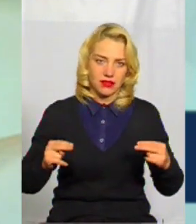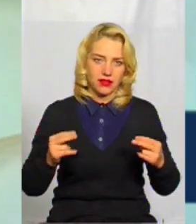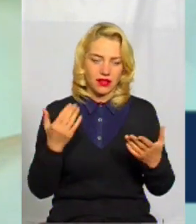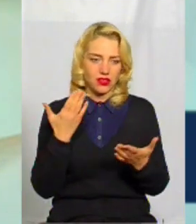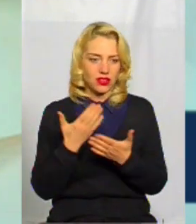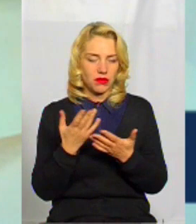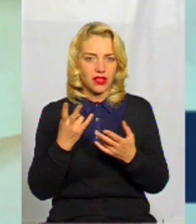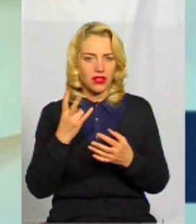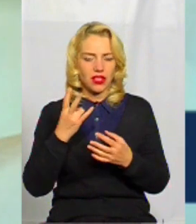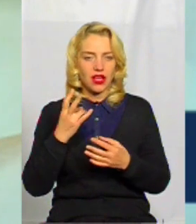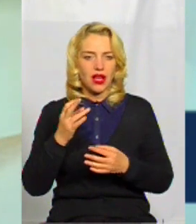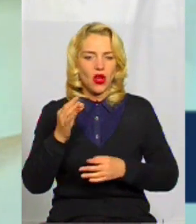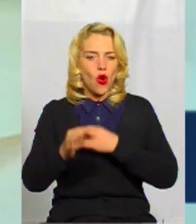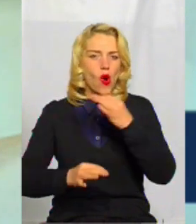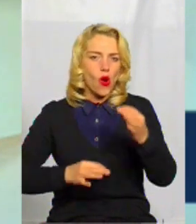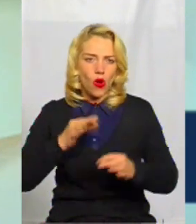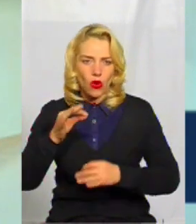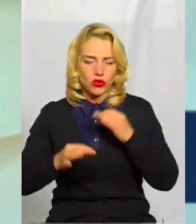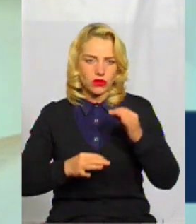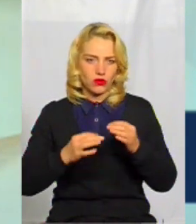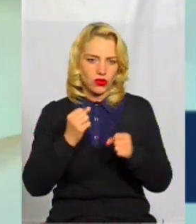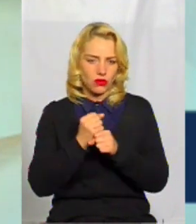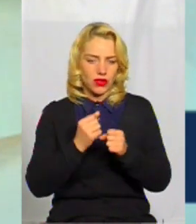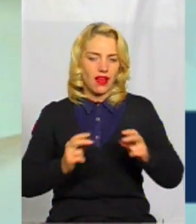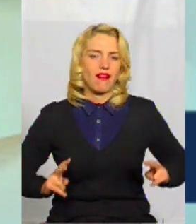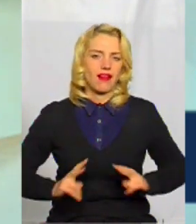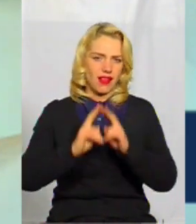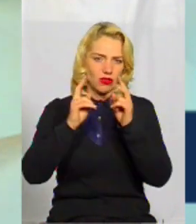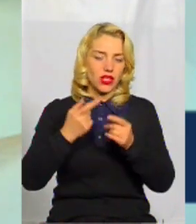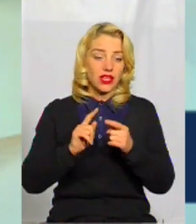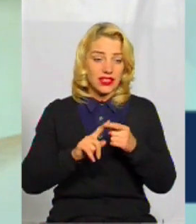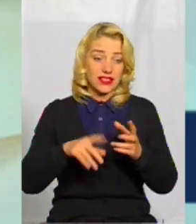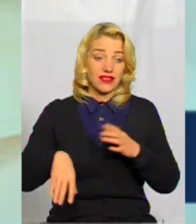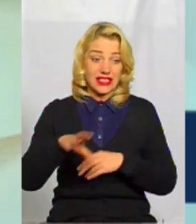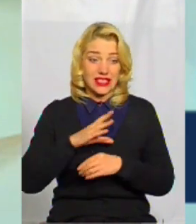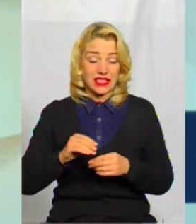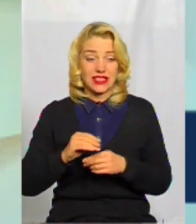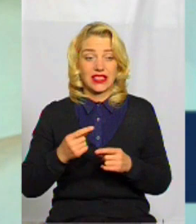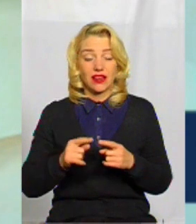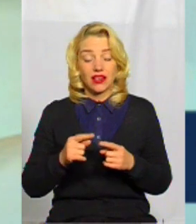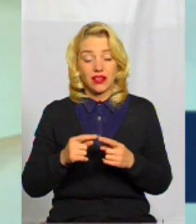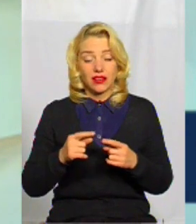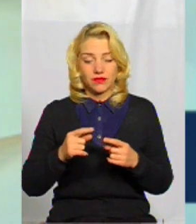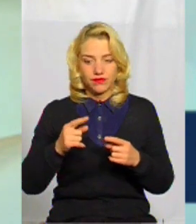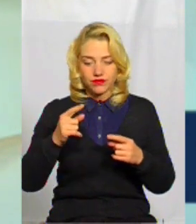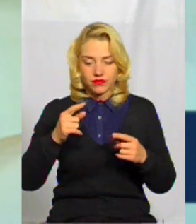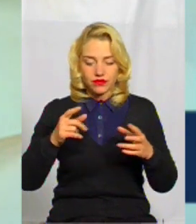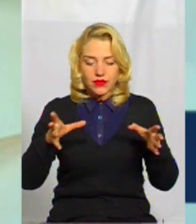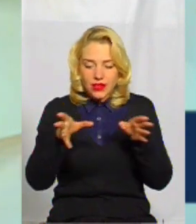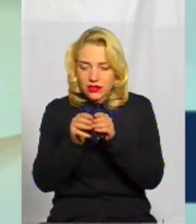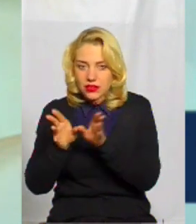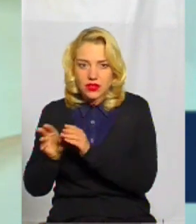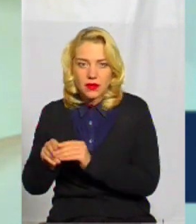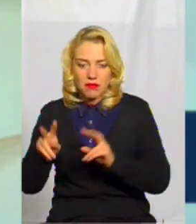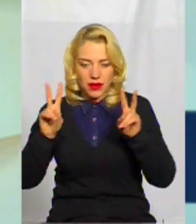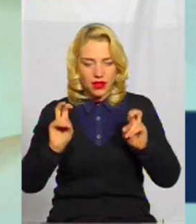космічну ракету зробити. І тоді це поєднання цих всіх знань з усіх галузях, вони будуть доречно. Тоді у дітей буде формування цих